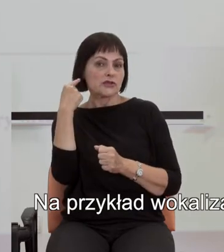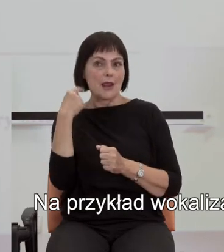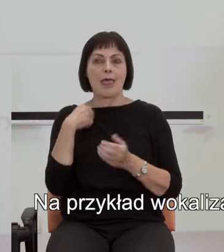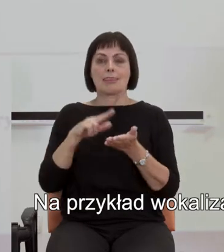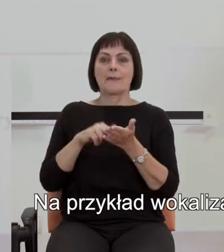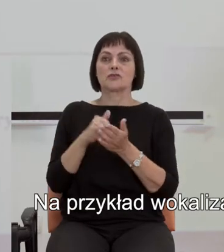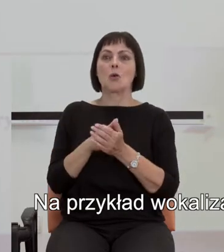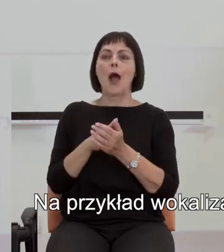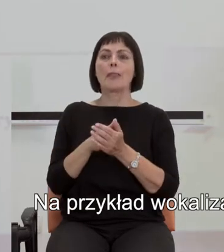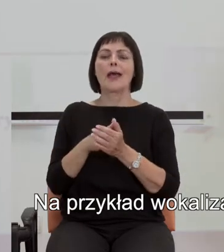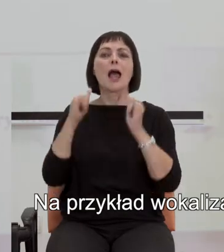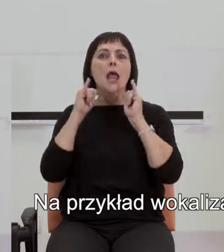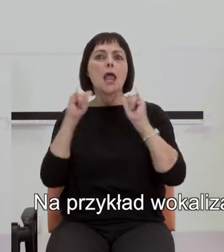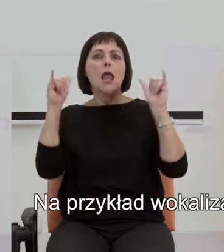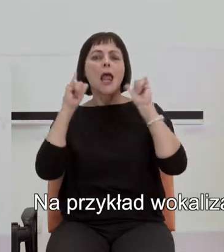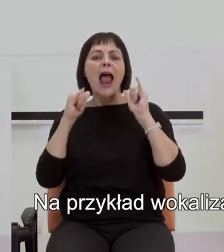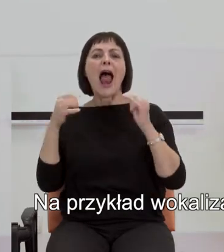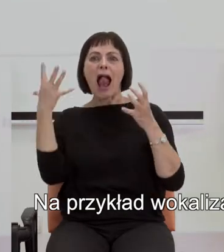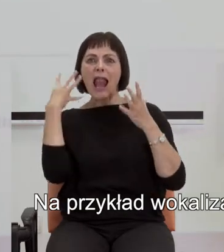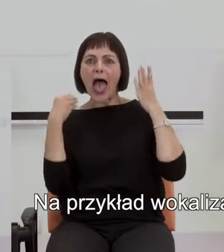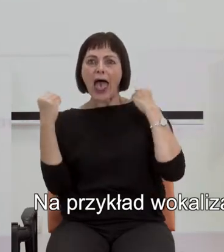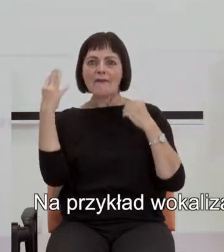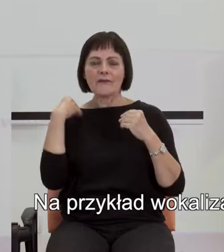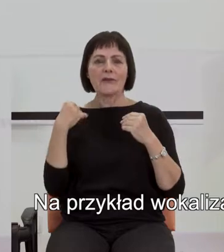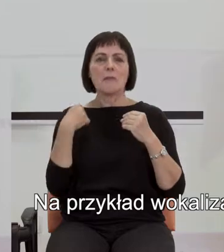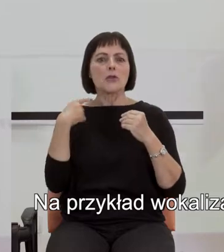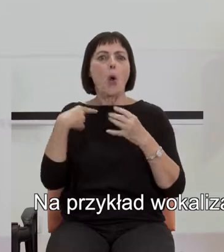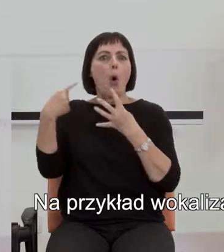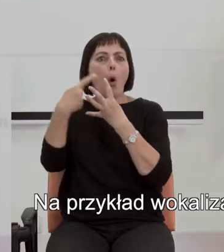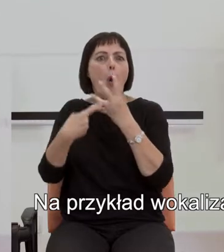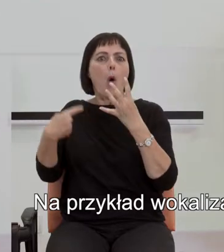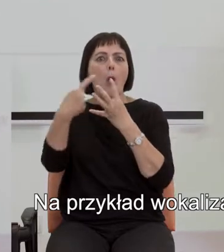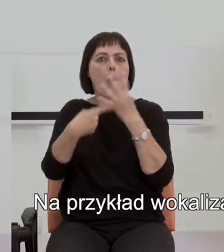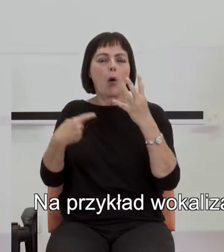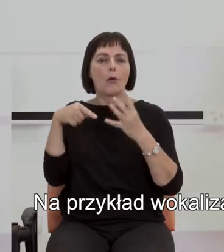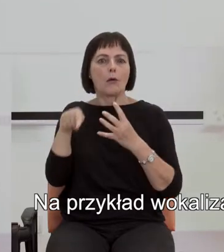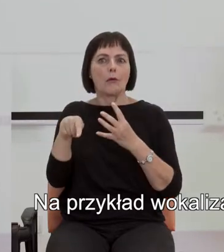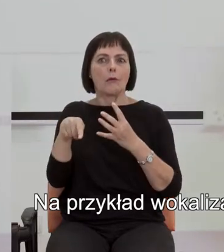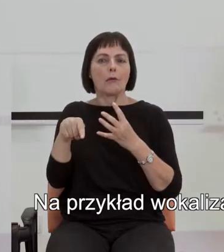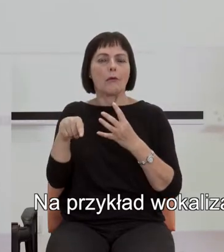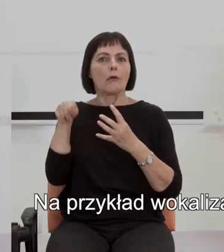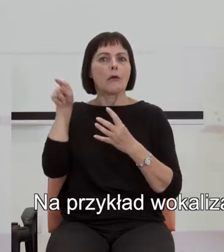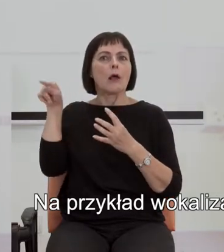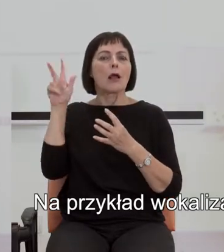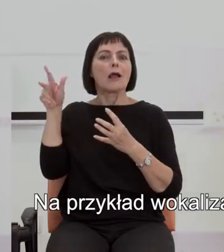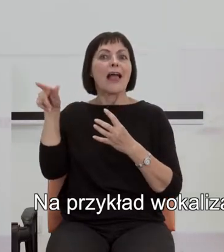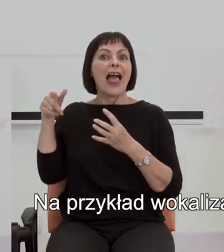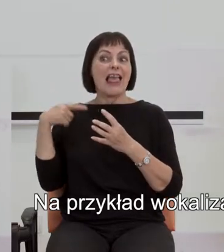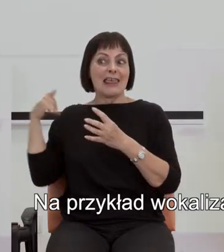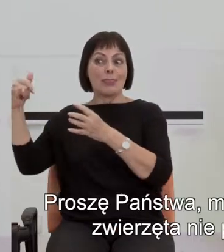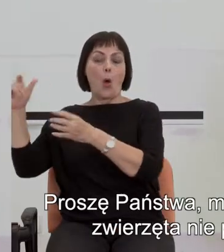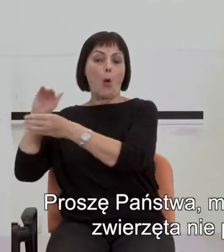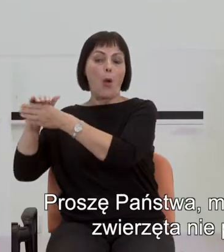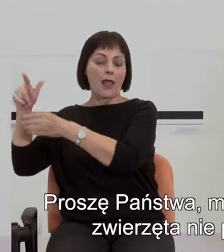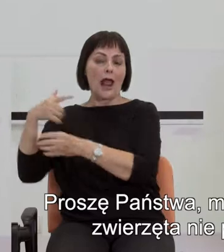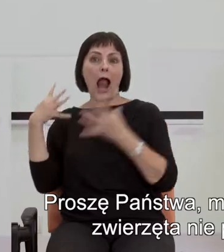Na przykład wokalizacje lwów mogą być zliczane w cudzysłowie przez współtowarzyszy.